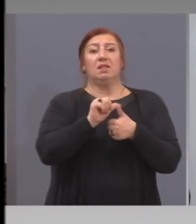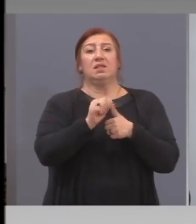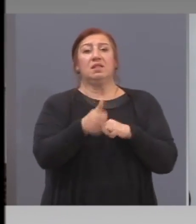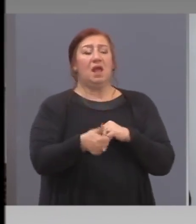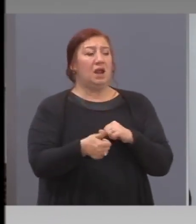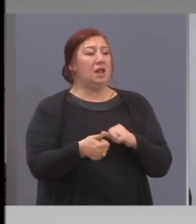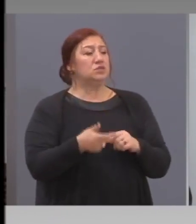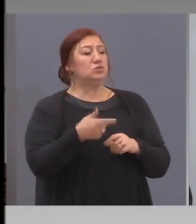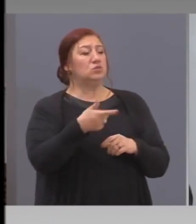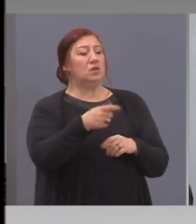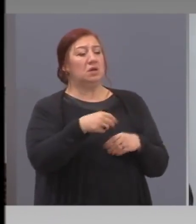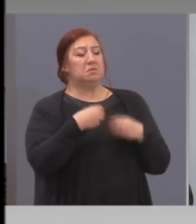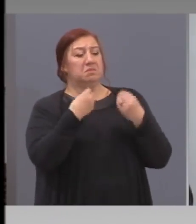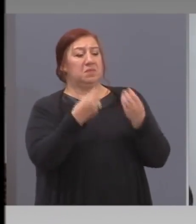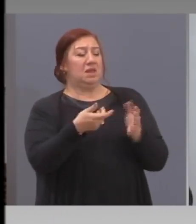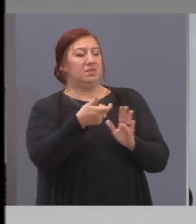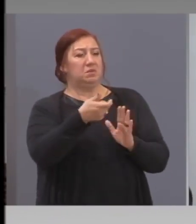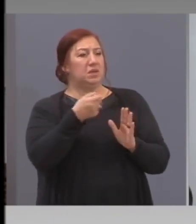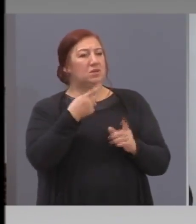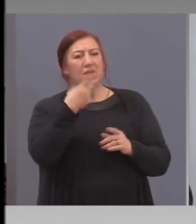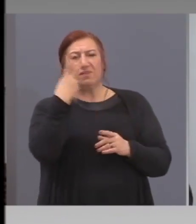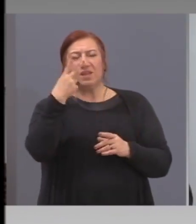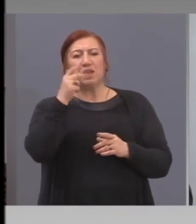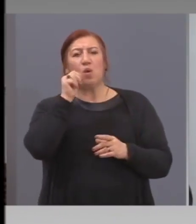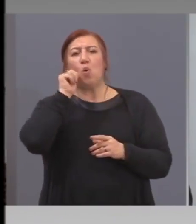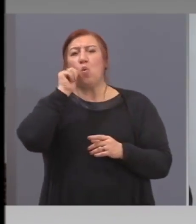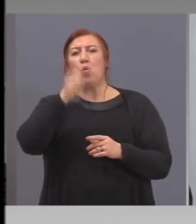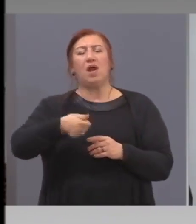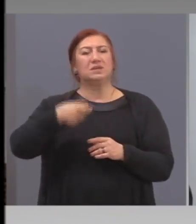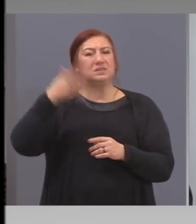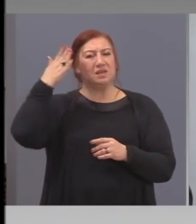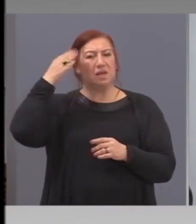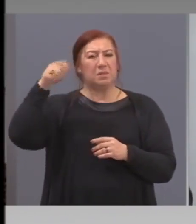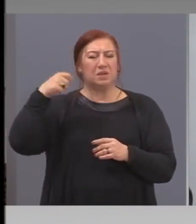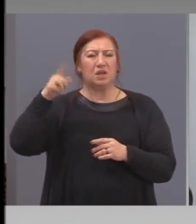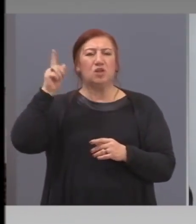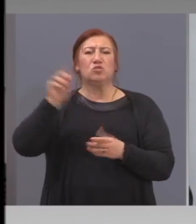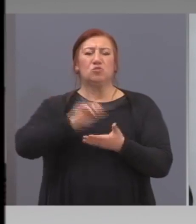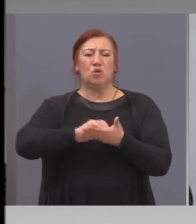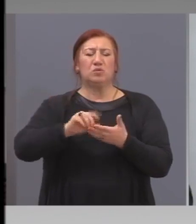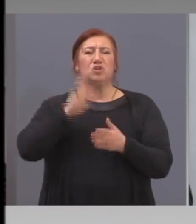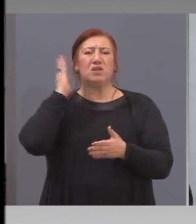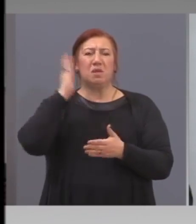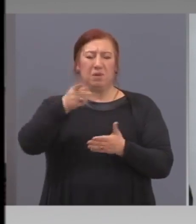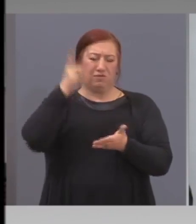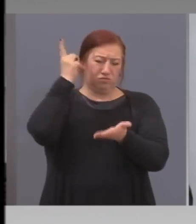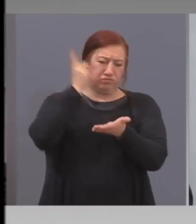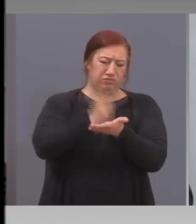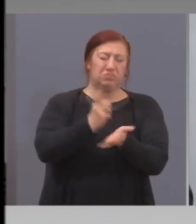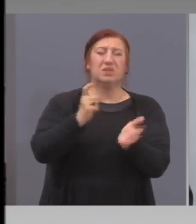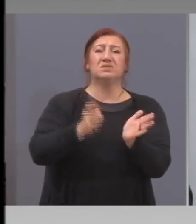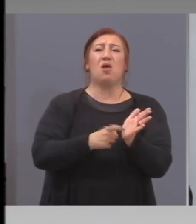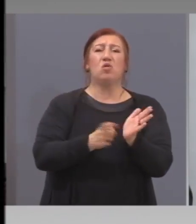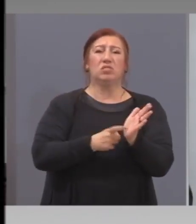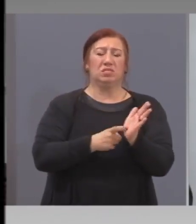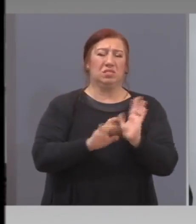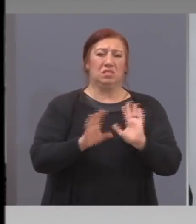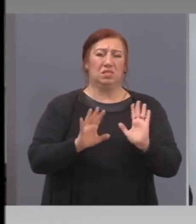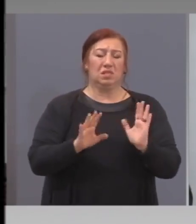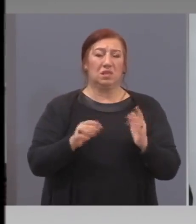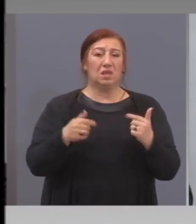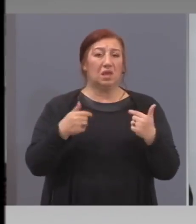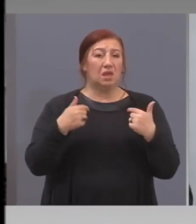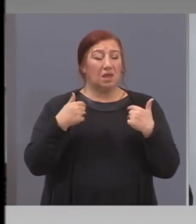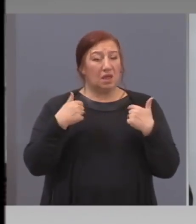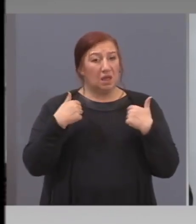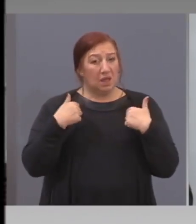декрети. Нали видяваме Виктор Орбан какво направи? Това е направо с декрети работи. Ние сме демократи.